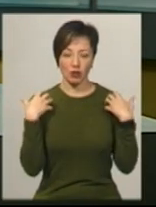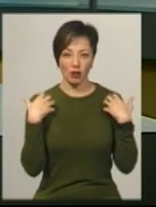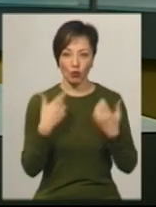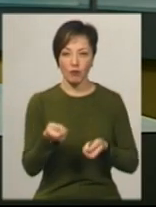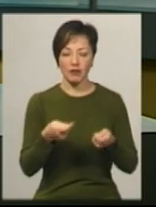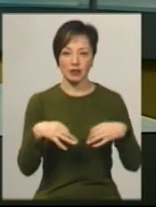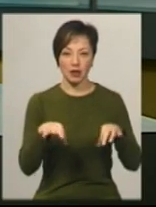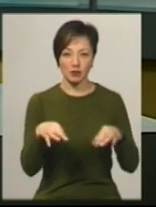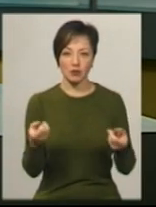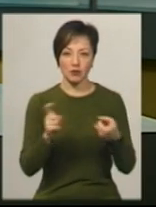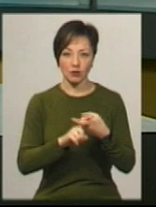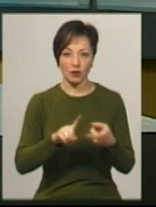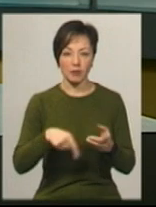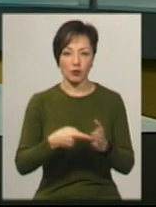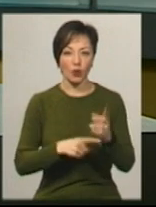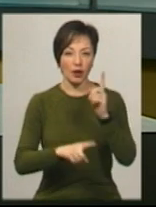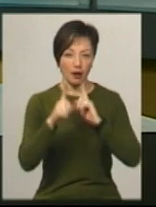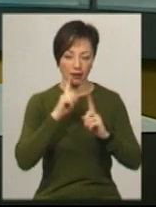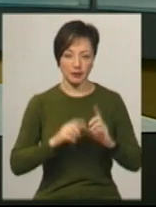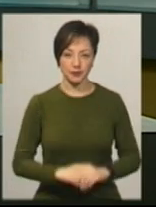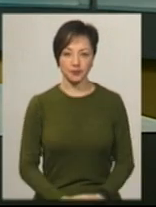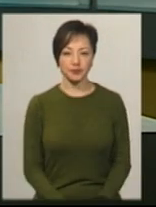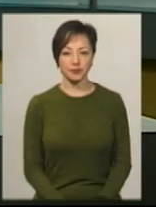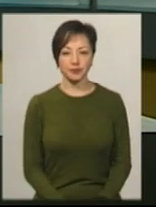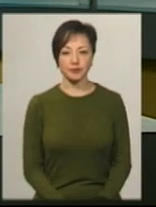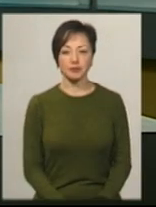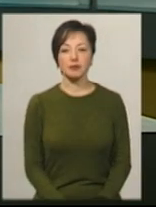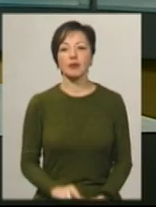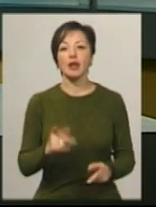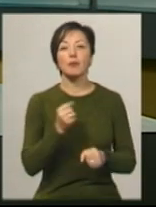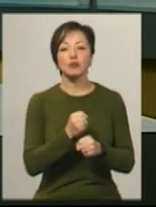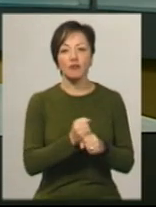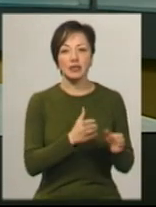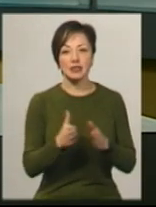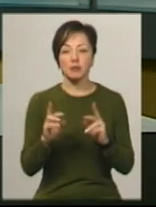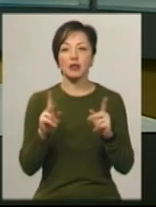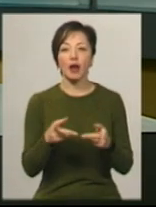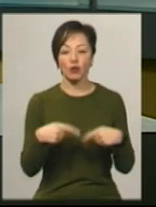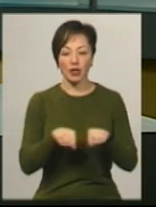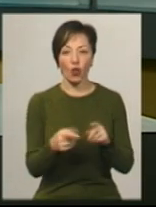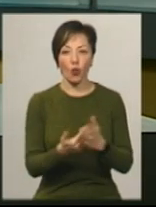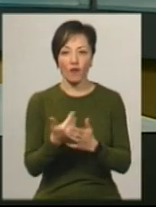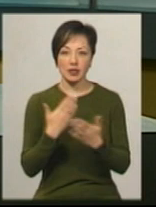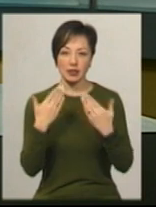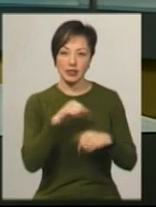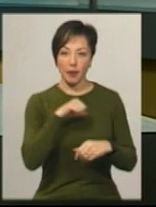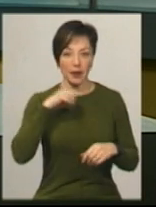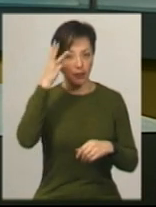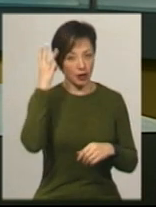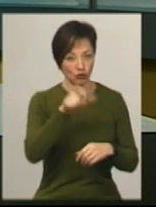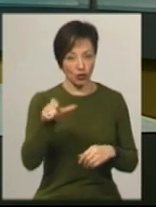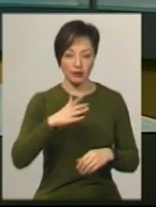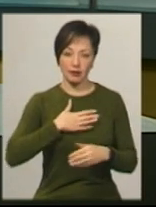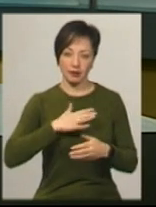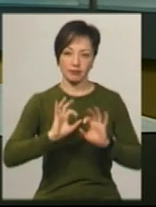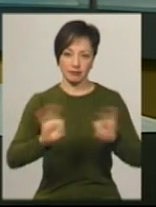управління транспорту та зв'язку Хмельницької міської ради Сергій Шепурев. Як працюватиме система і як до таких новацій ставляться самі хмельничани – у